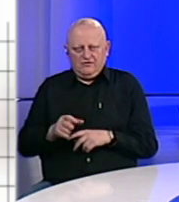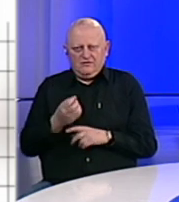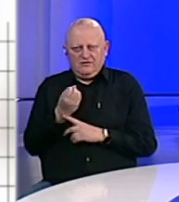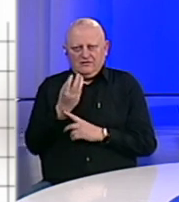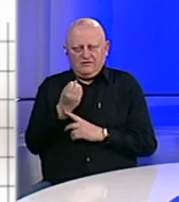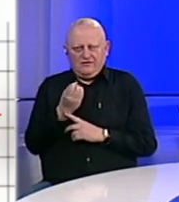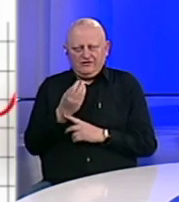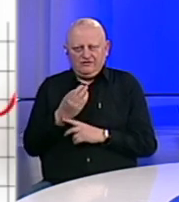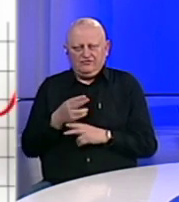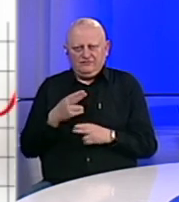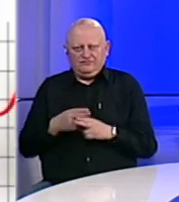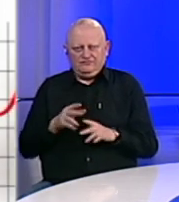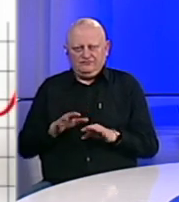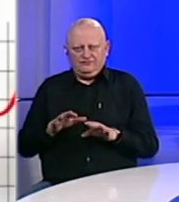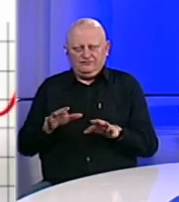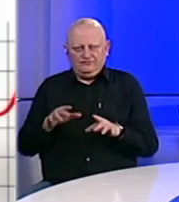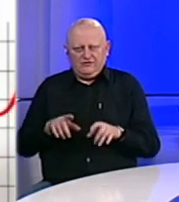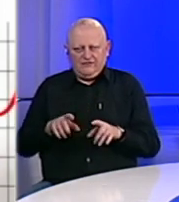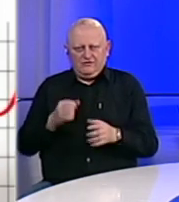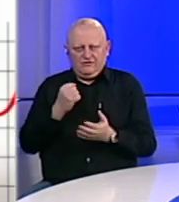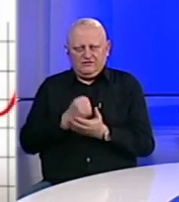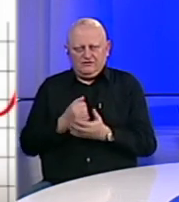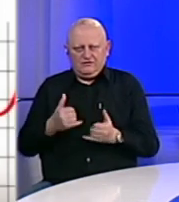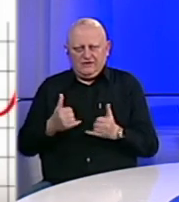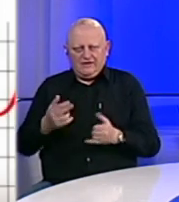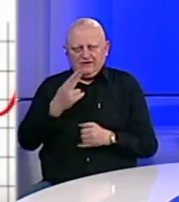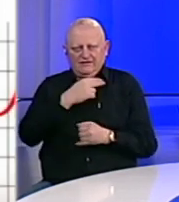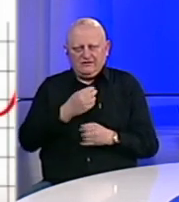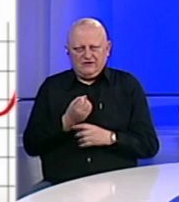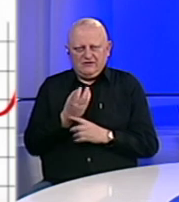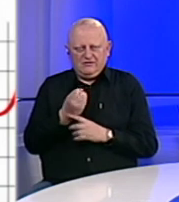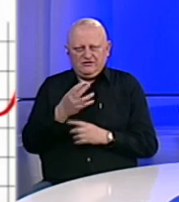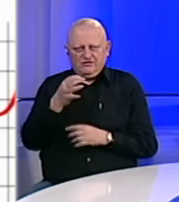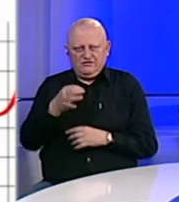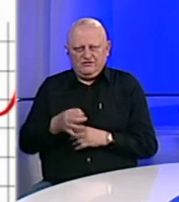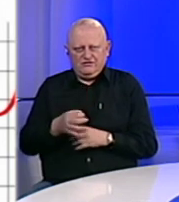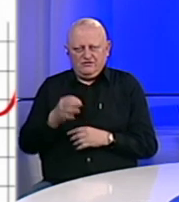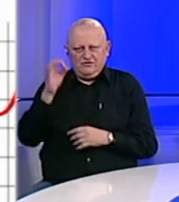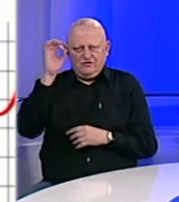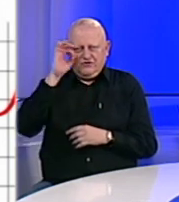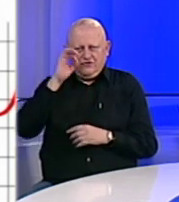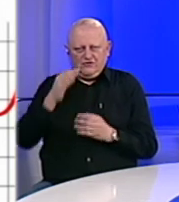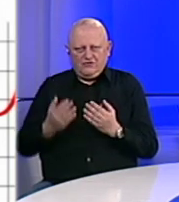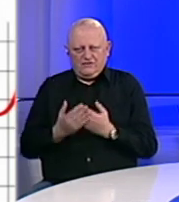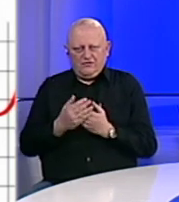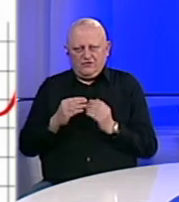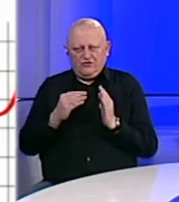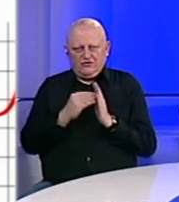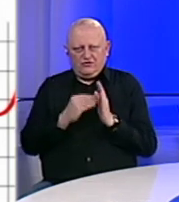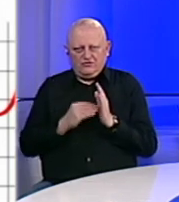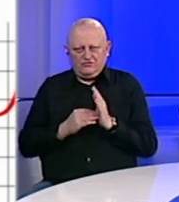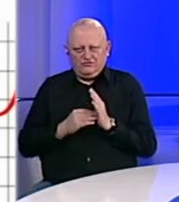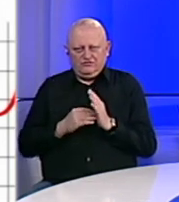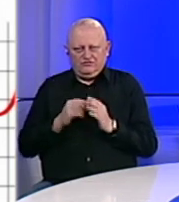Brčkom zaražene su koronavirusom, potvrdile su gradske vlasti Brčko distrikta. Na osnovu novih podataka iz